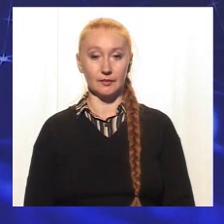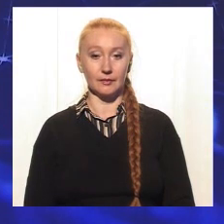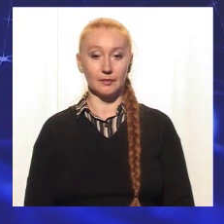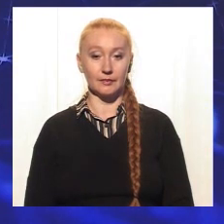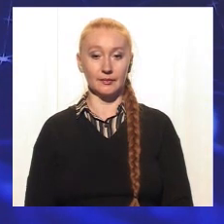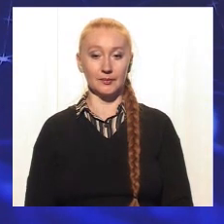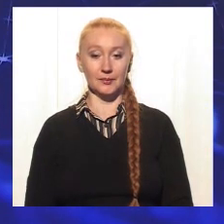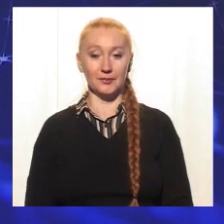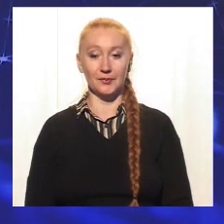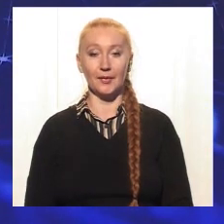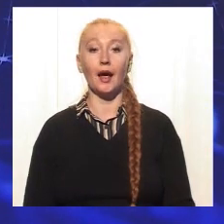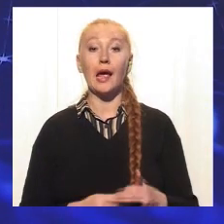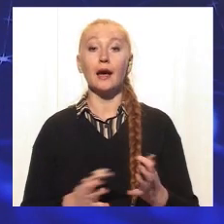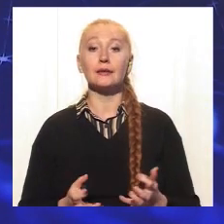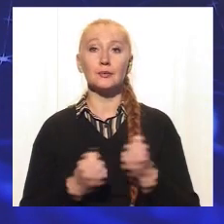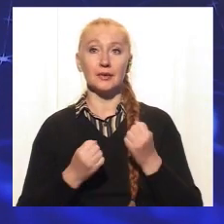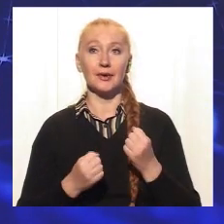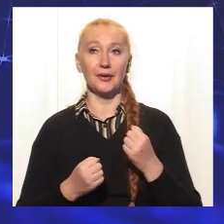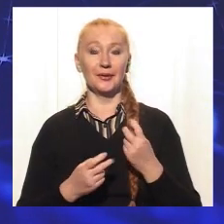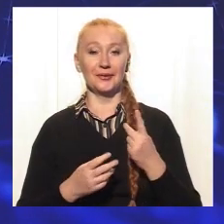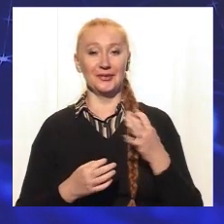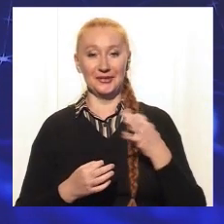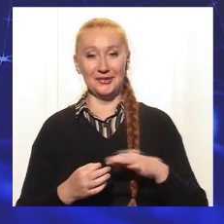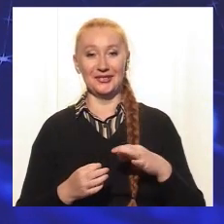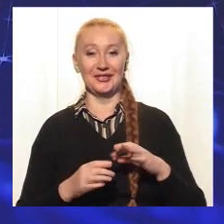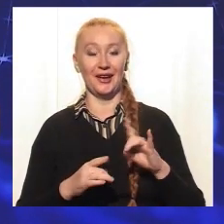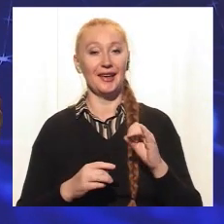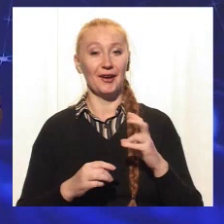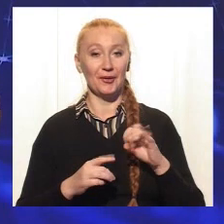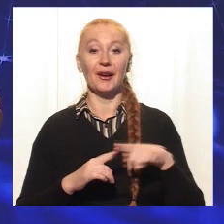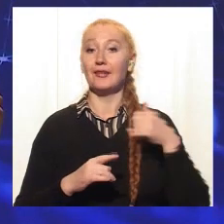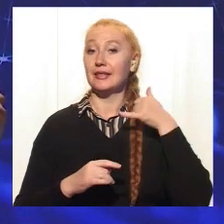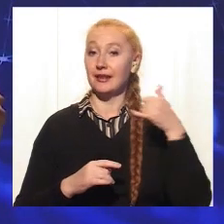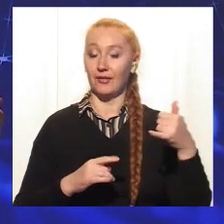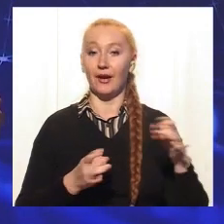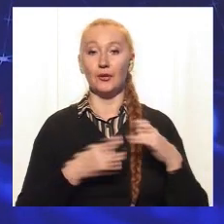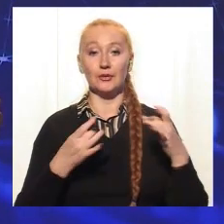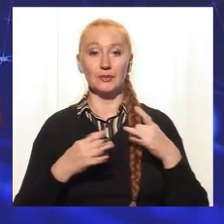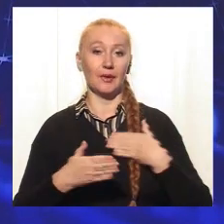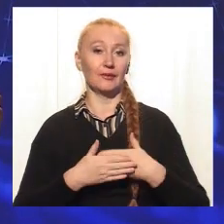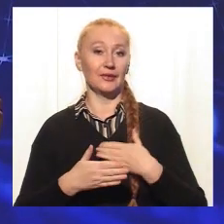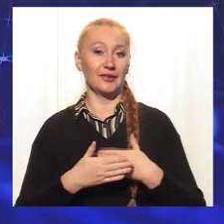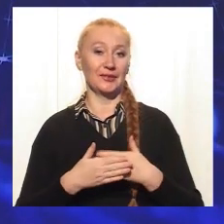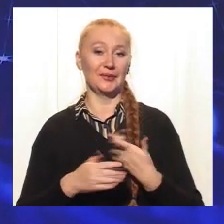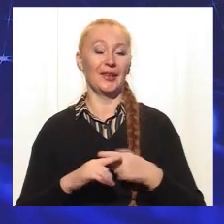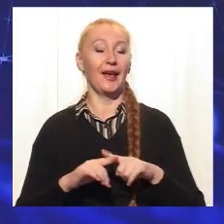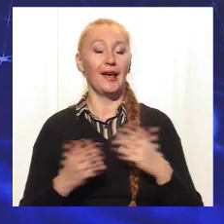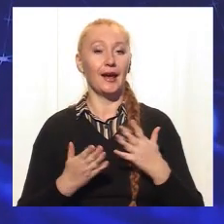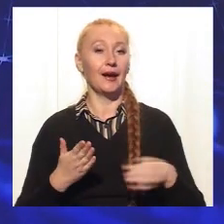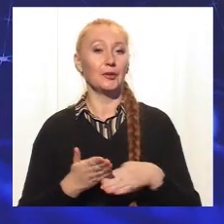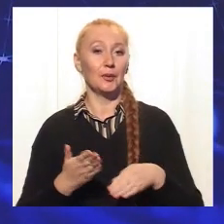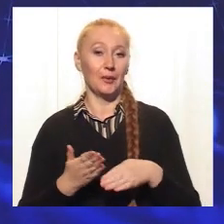Як рятували дворічного Єгора усією країною, у ході телефонної розмови розповіла волонтерка, яка